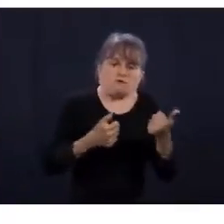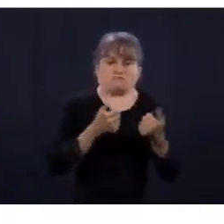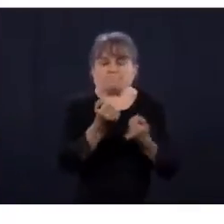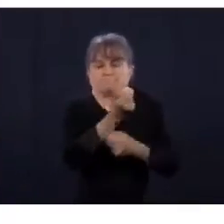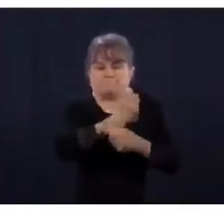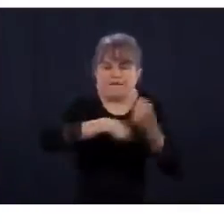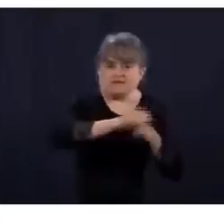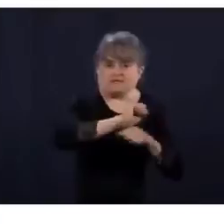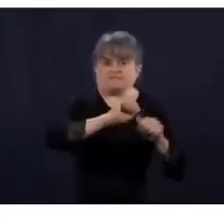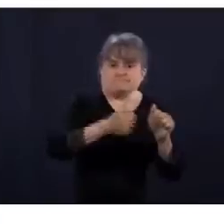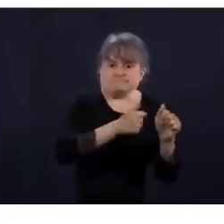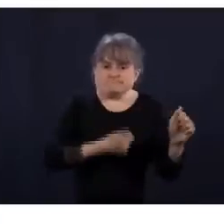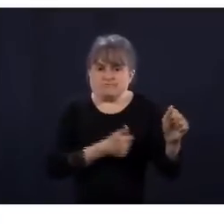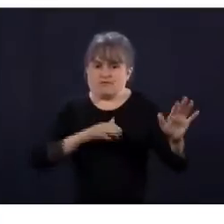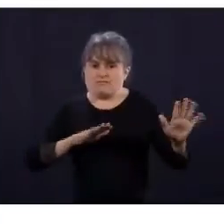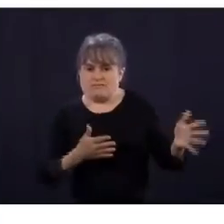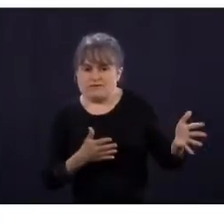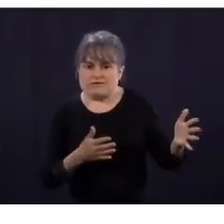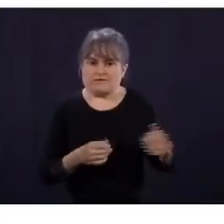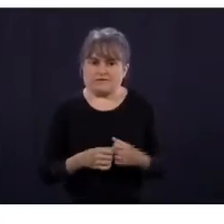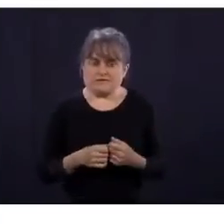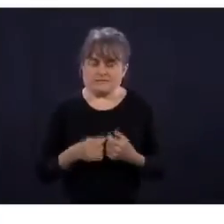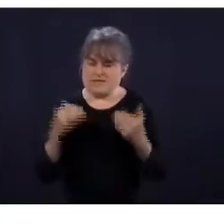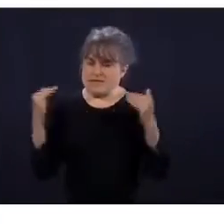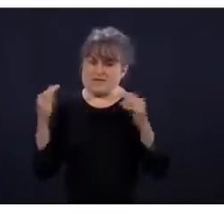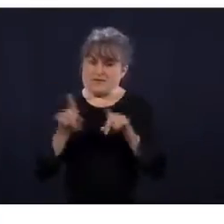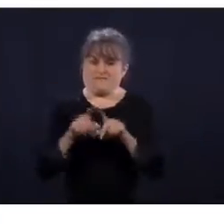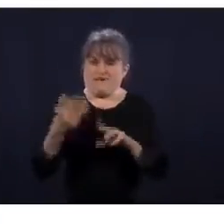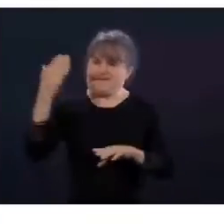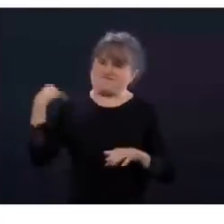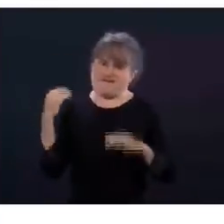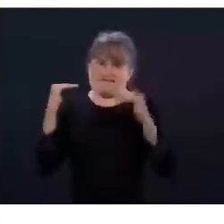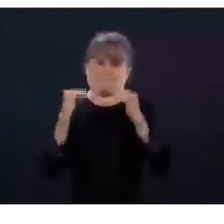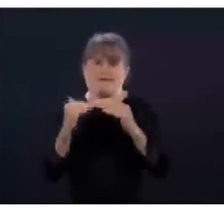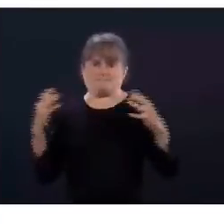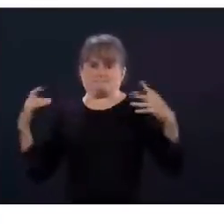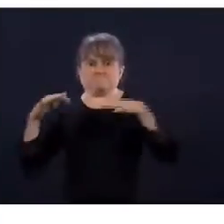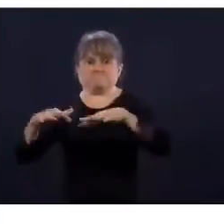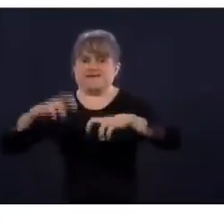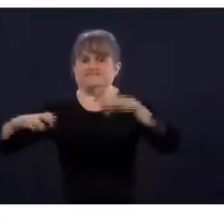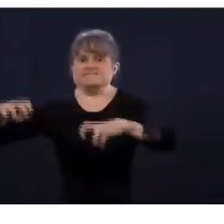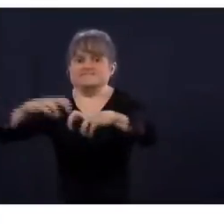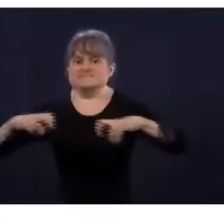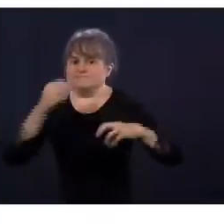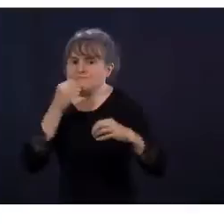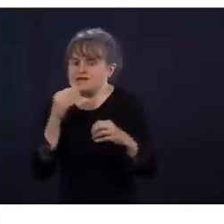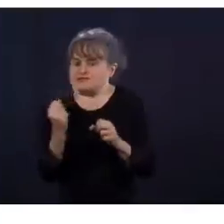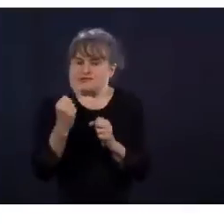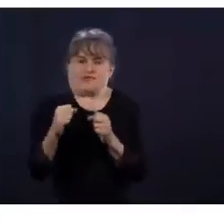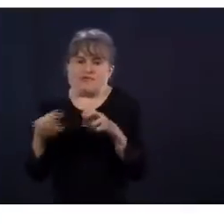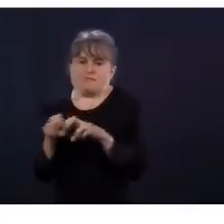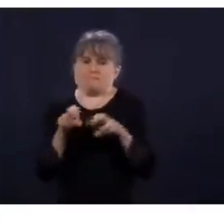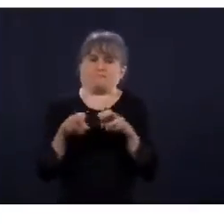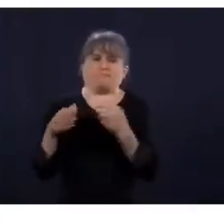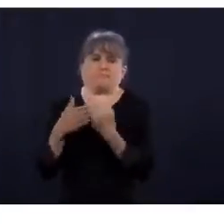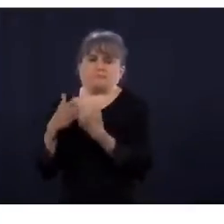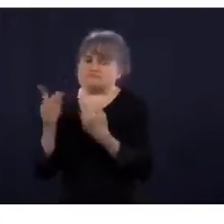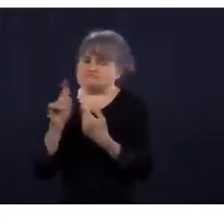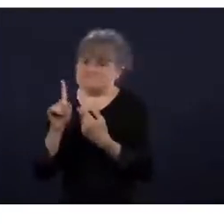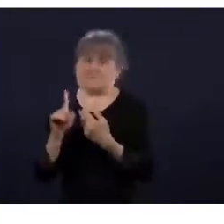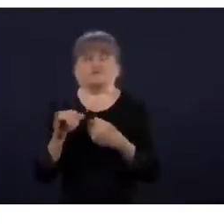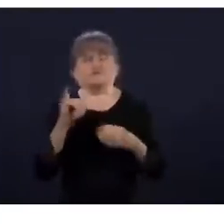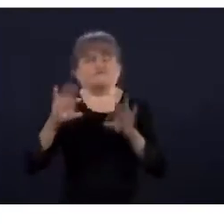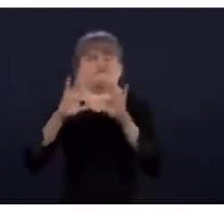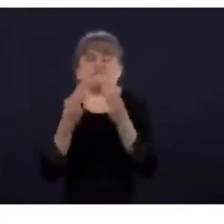pour éviter les éléments. Bien entendu, une hygiène super importante, ne pas admettre aucune personne qui a des symptômes.